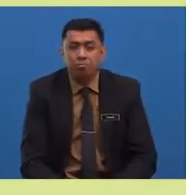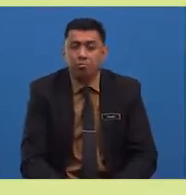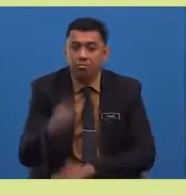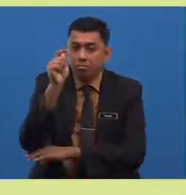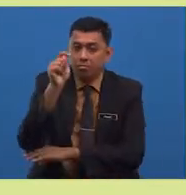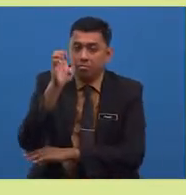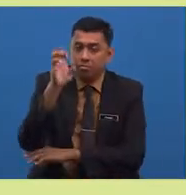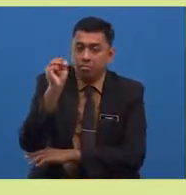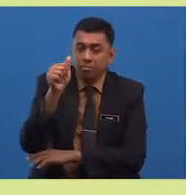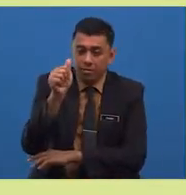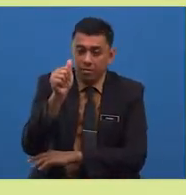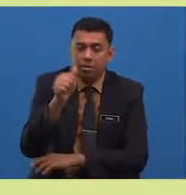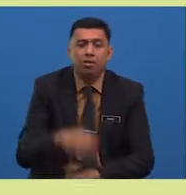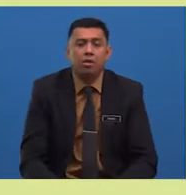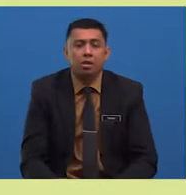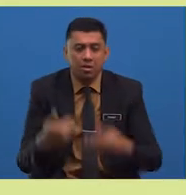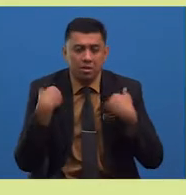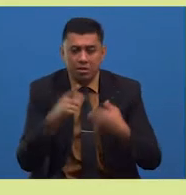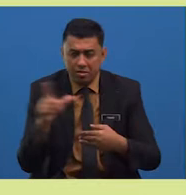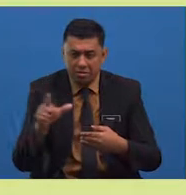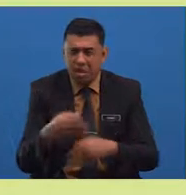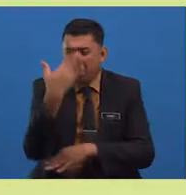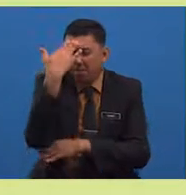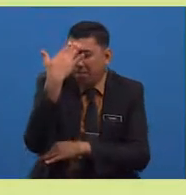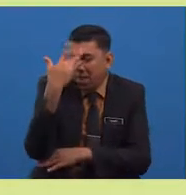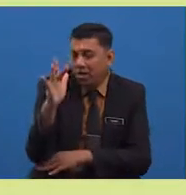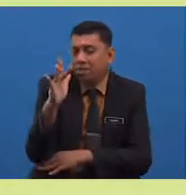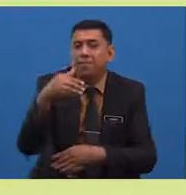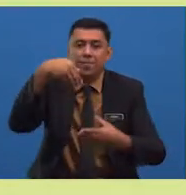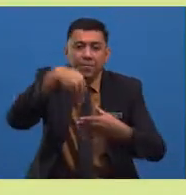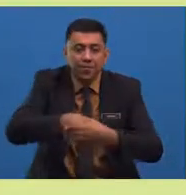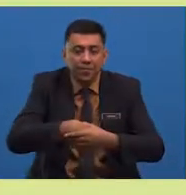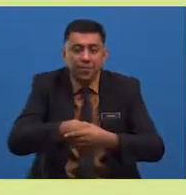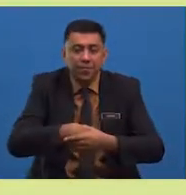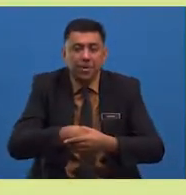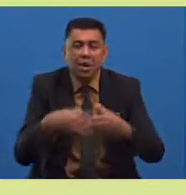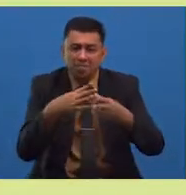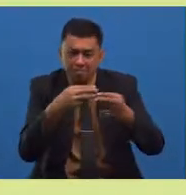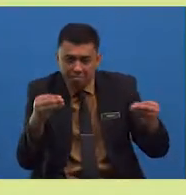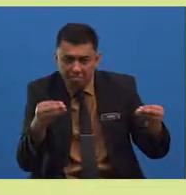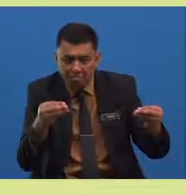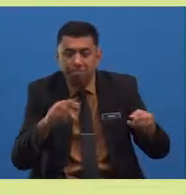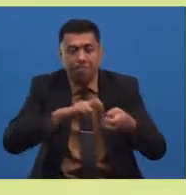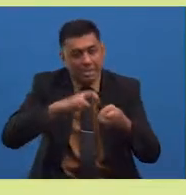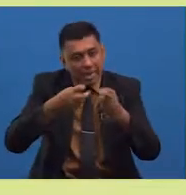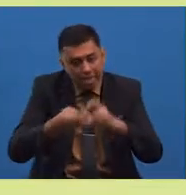perusahaan tradisional ini adalah kebijaksanaan dalam menyelesaikan masalah.